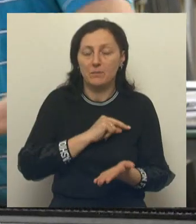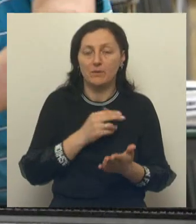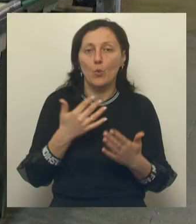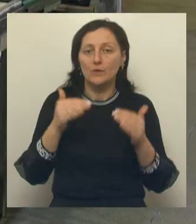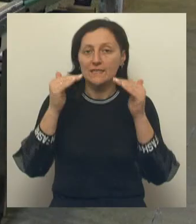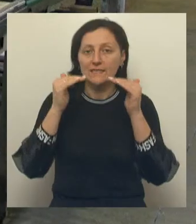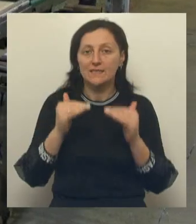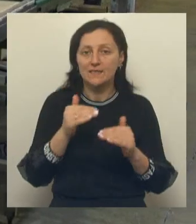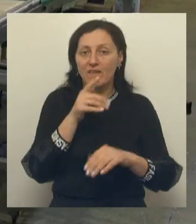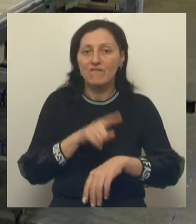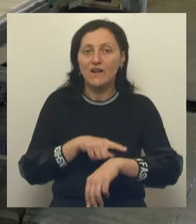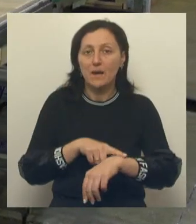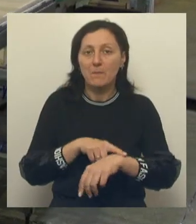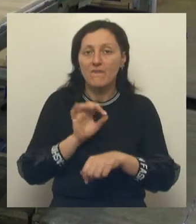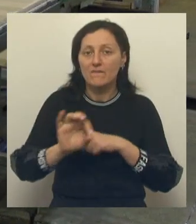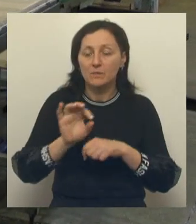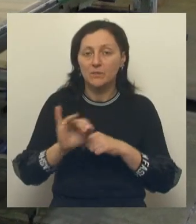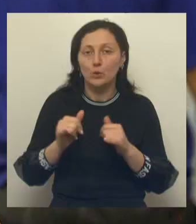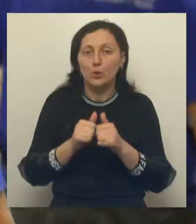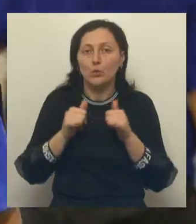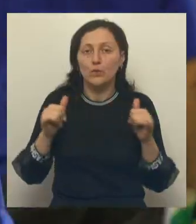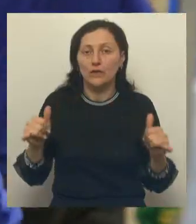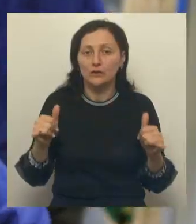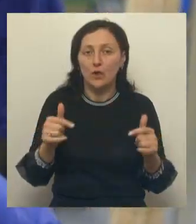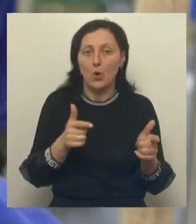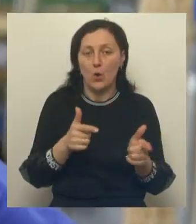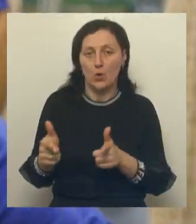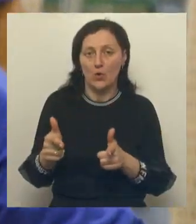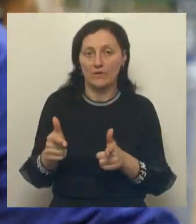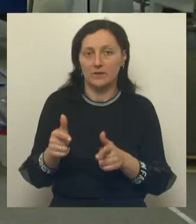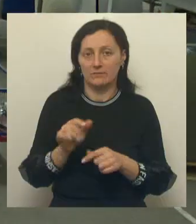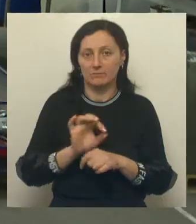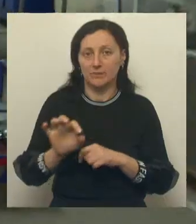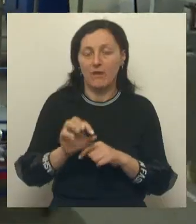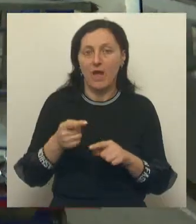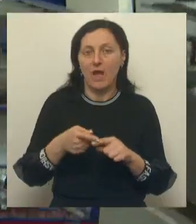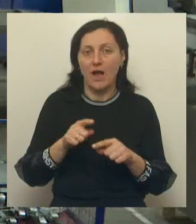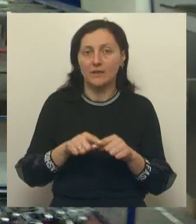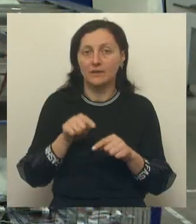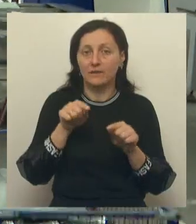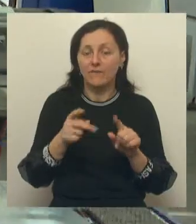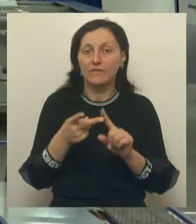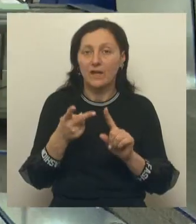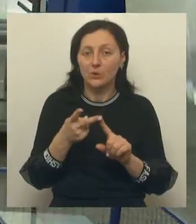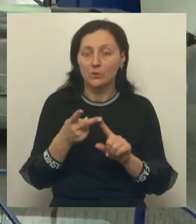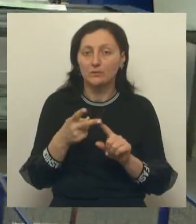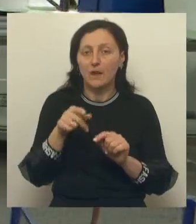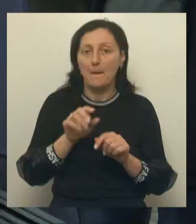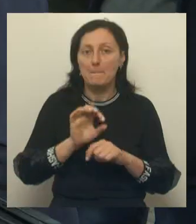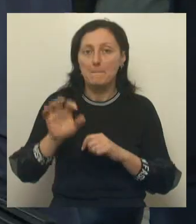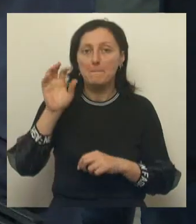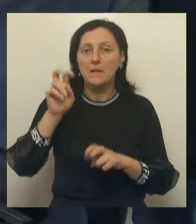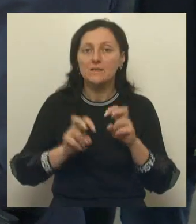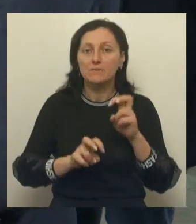снизила время изготовления изделий и увеличила количество готовой продукции. А это C3 Industry, которая производит серверные